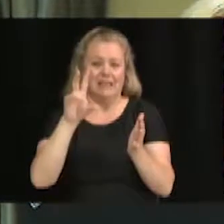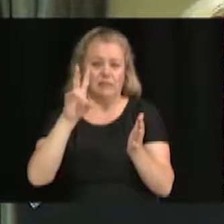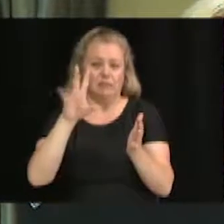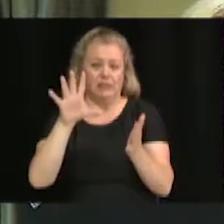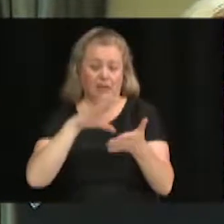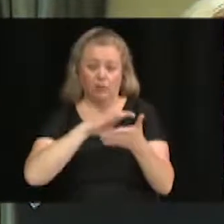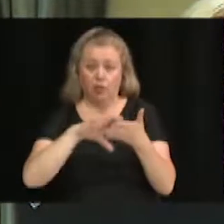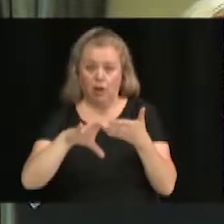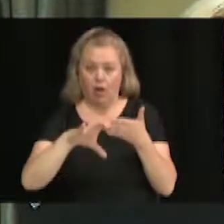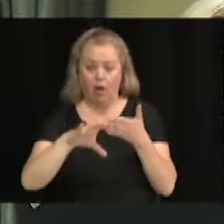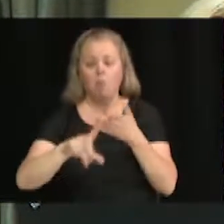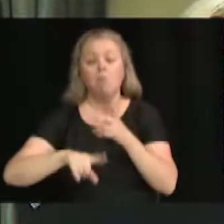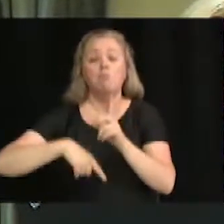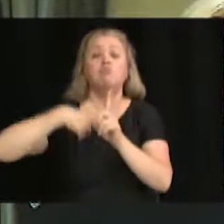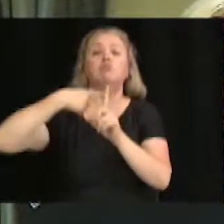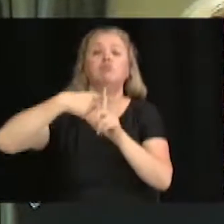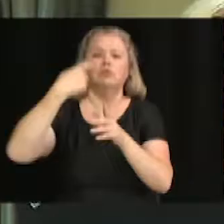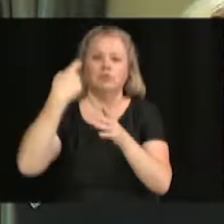incluses.